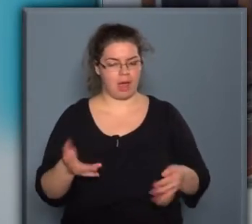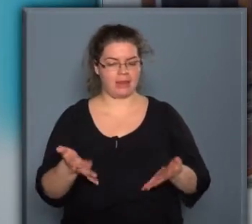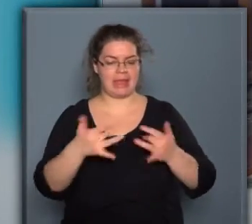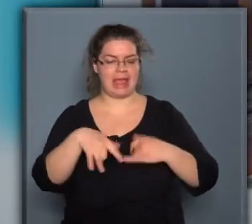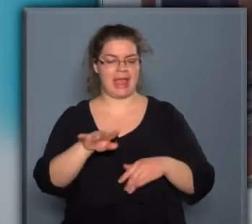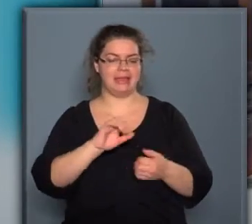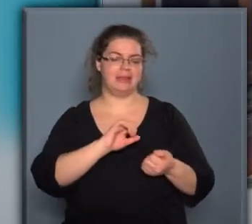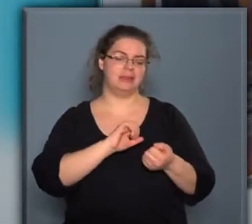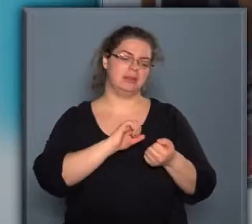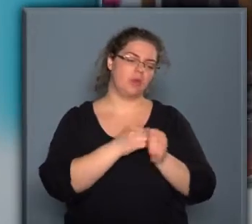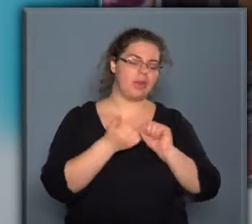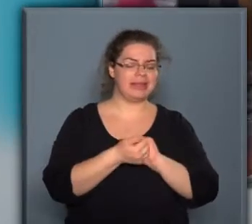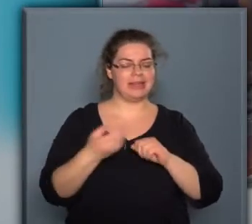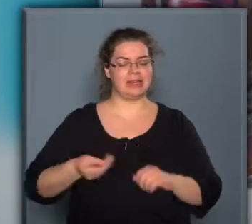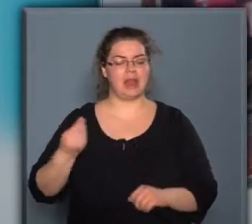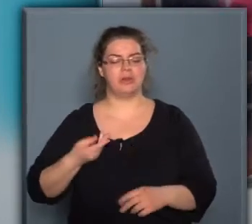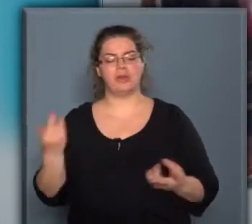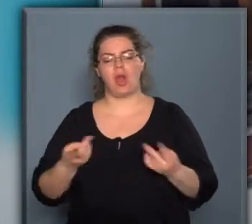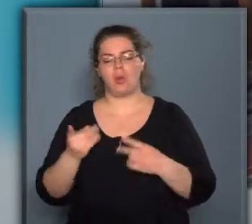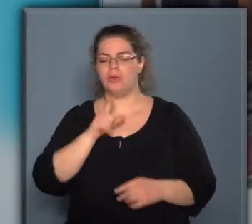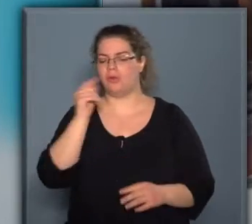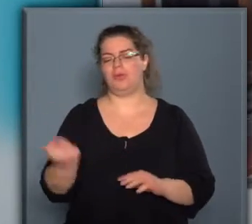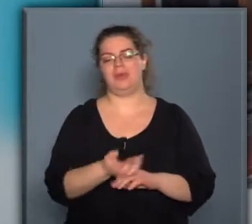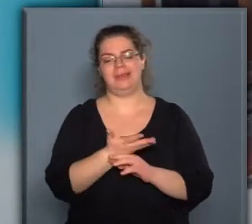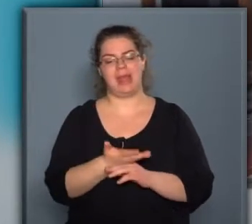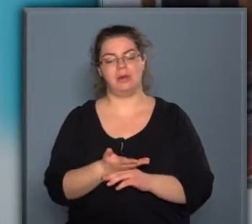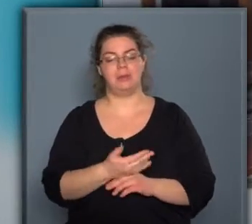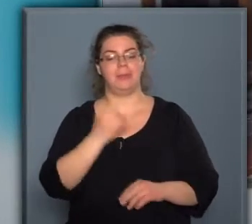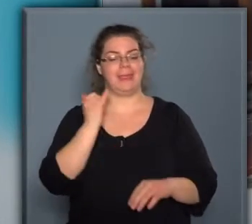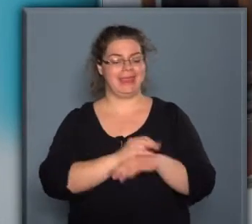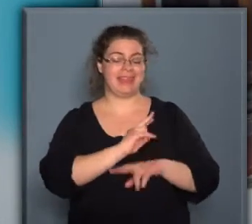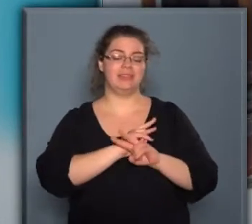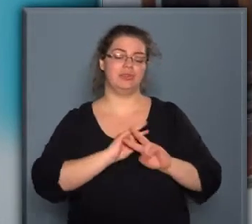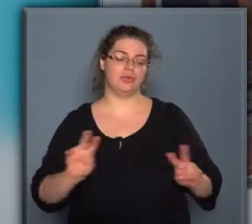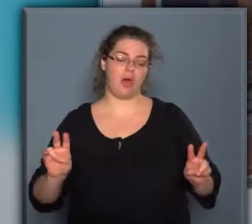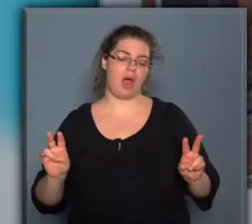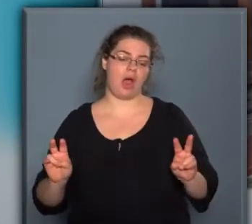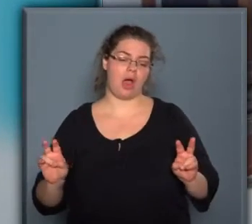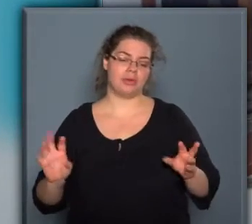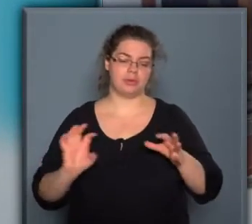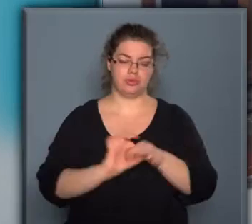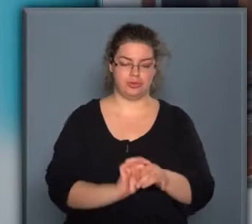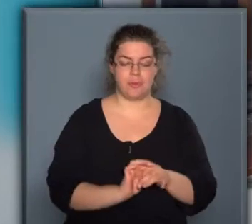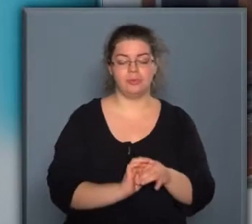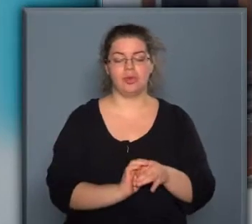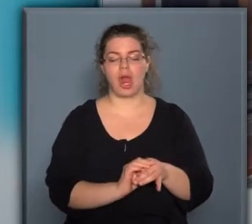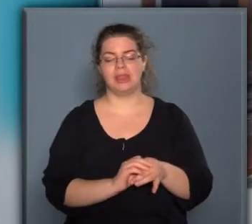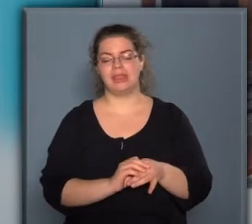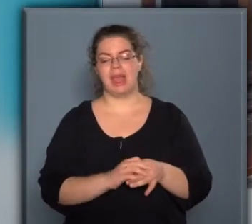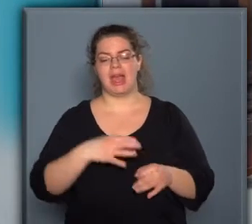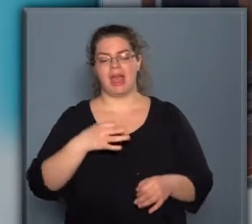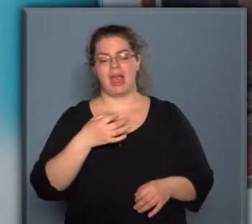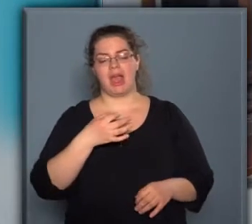helytörténeti előadás, ahol ki fog derülni, hogy igenis van szoros kapcsolata a